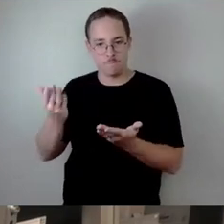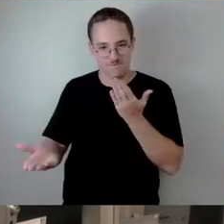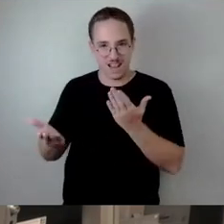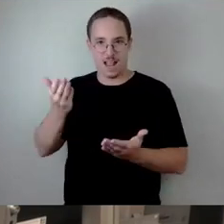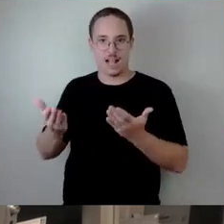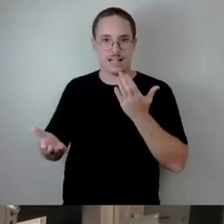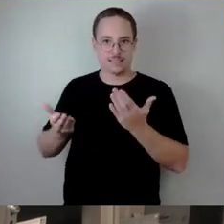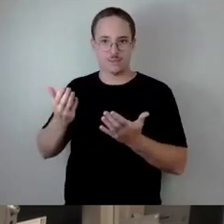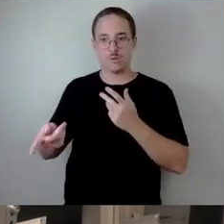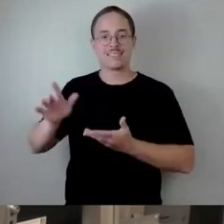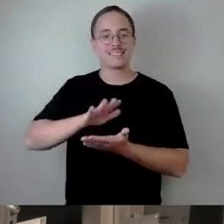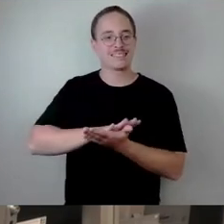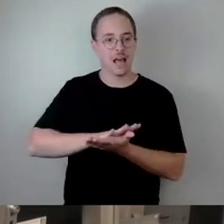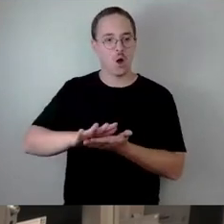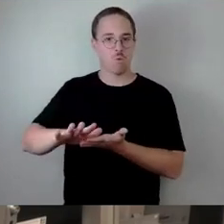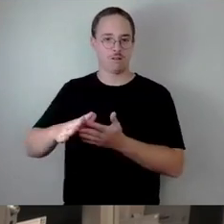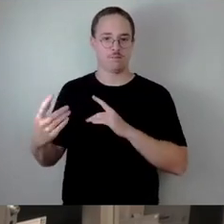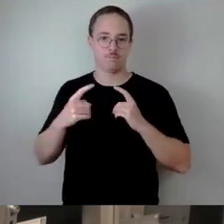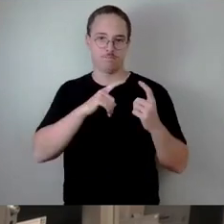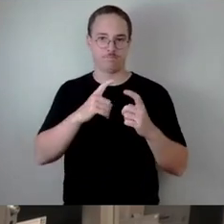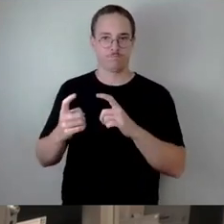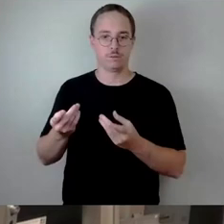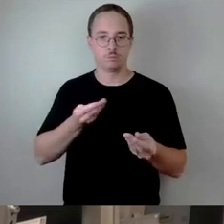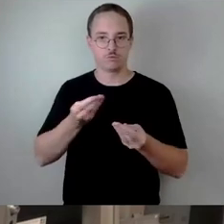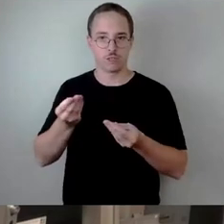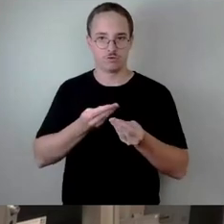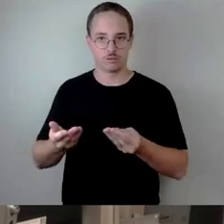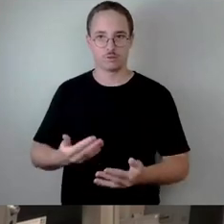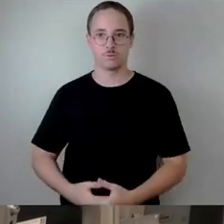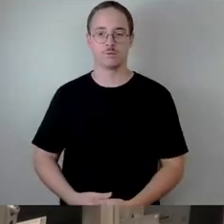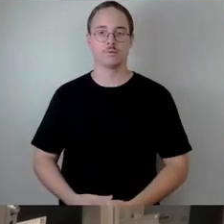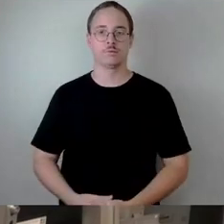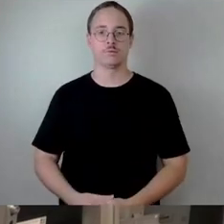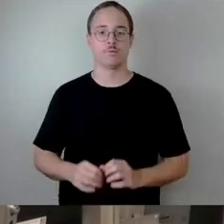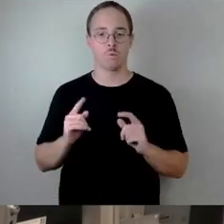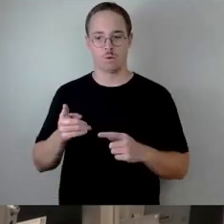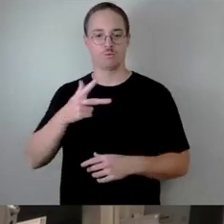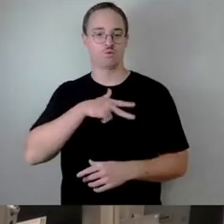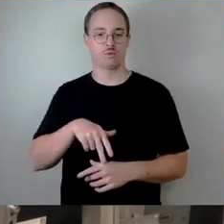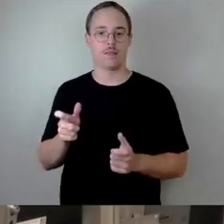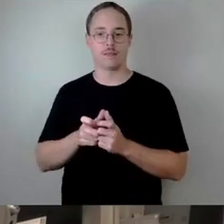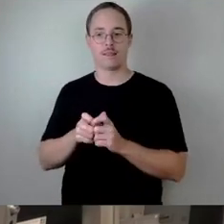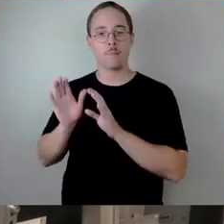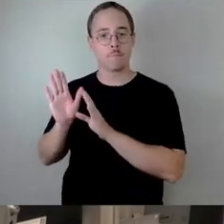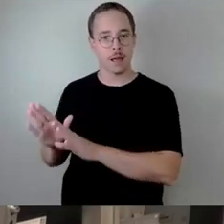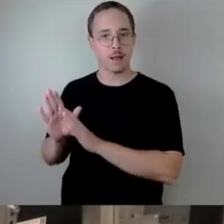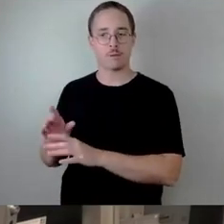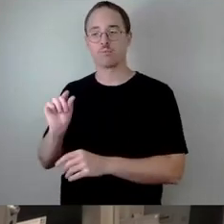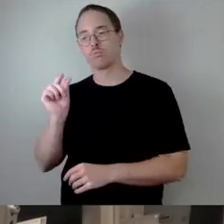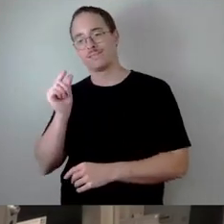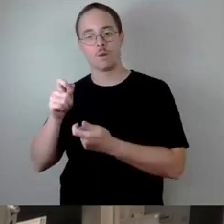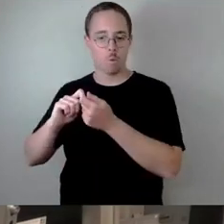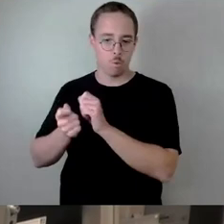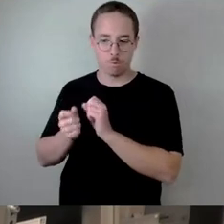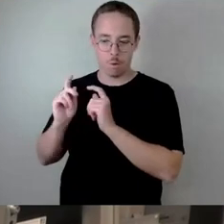sauber miteinander besprechen kann und sagen kann, okay, Sozialticket bleibt so, muss gegebenenfalls verändert werden, das ist jetzt nicht meine